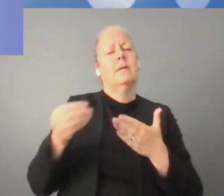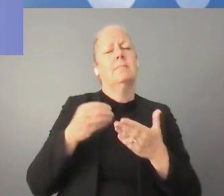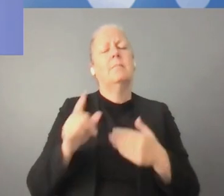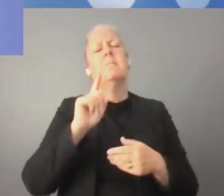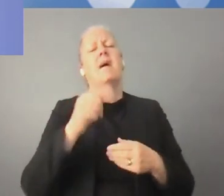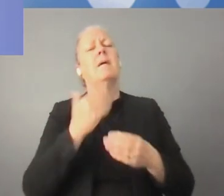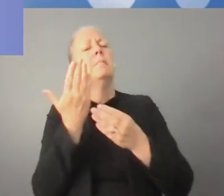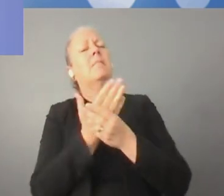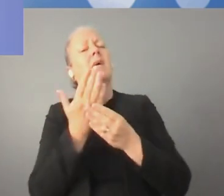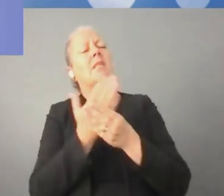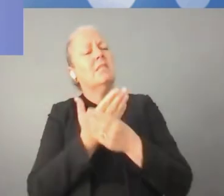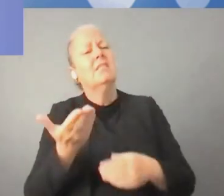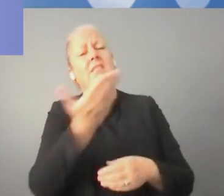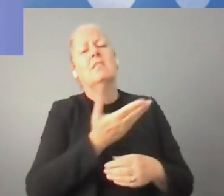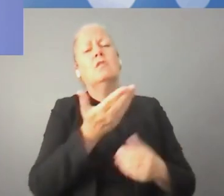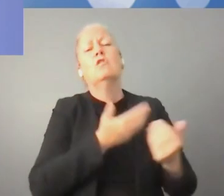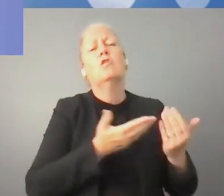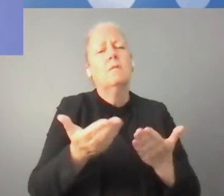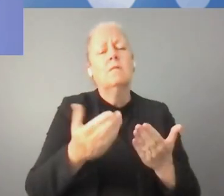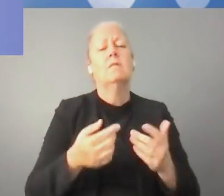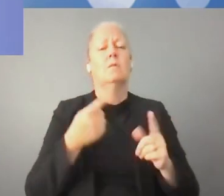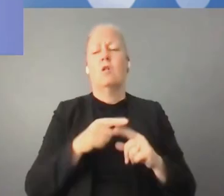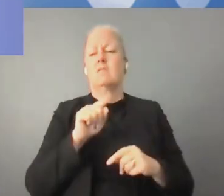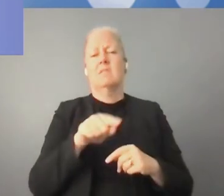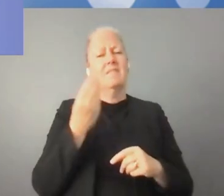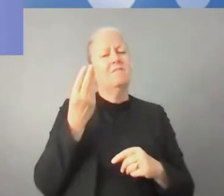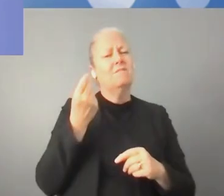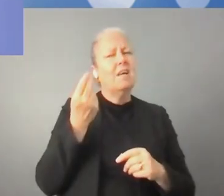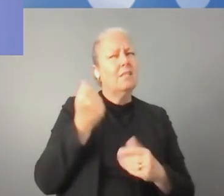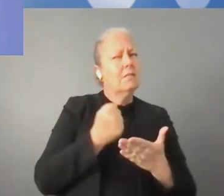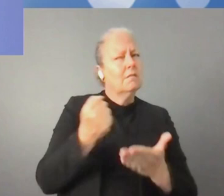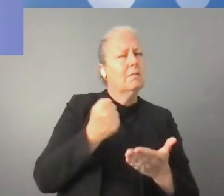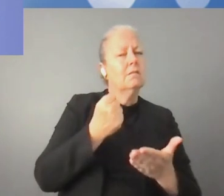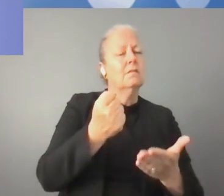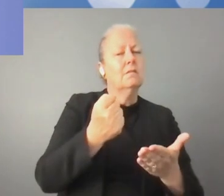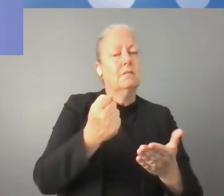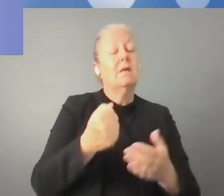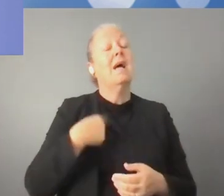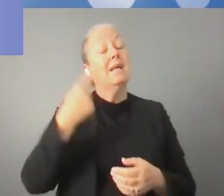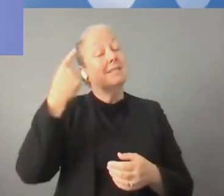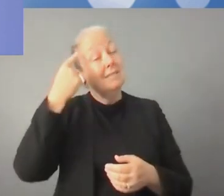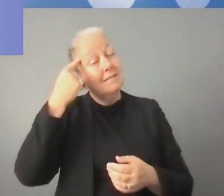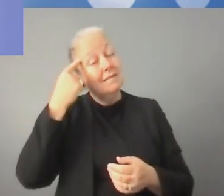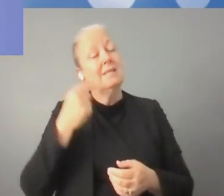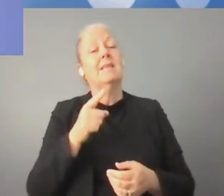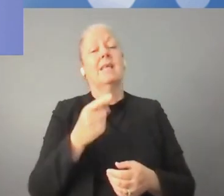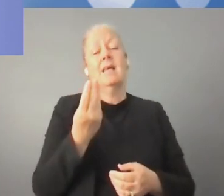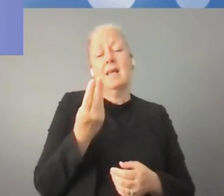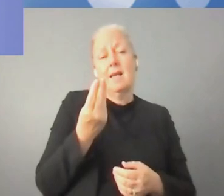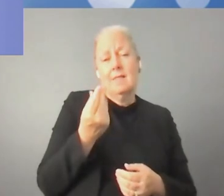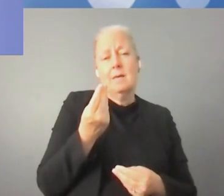تحول الخدمات إلى المصارف والبنوك. هناك حاجة إلى